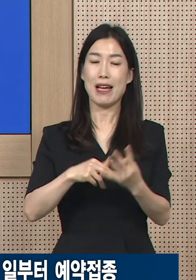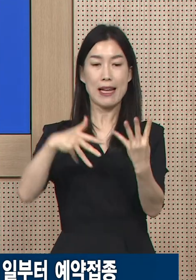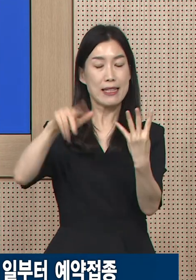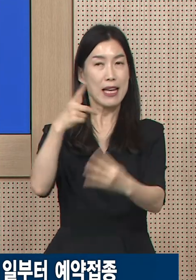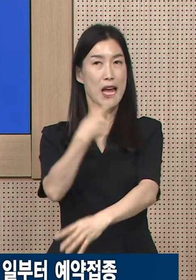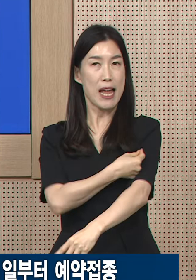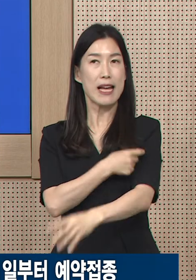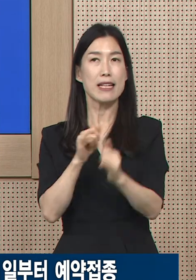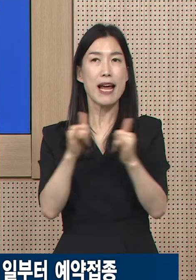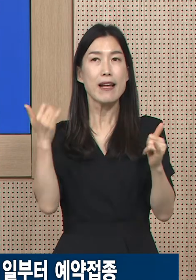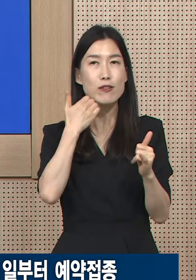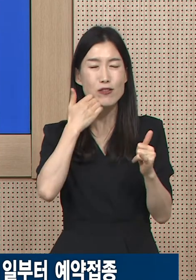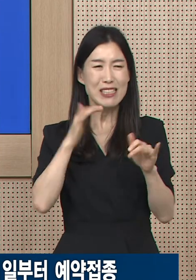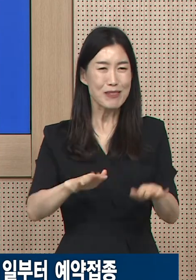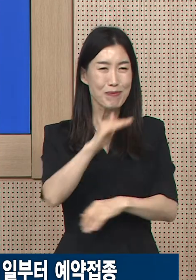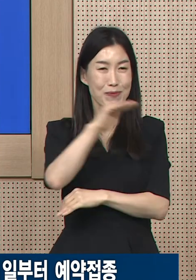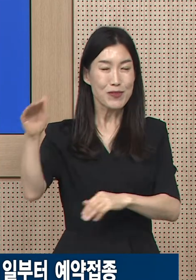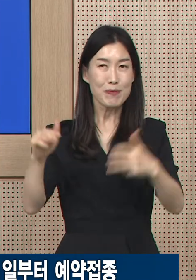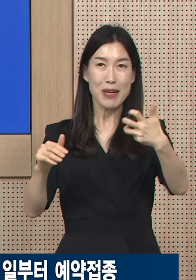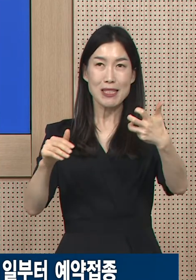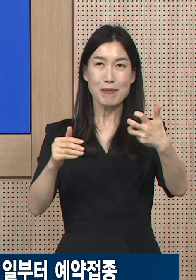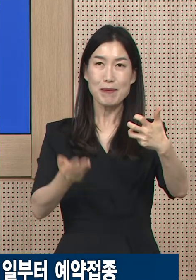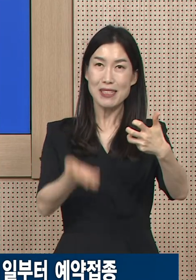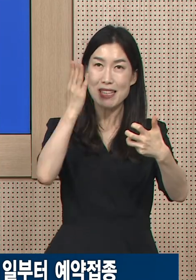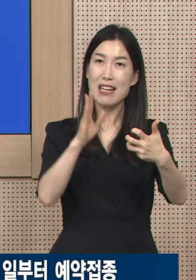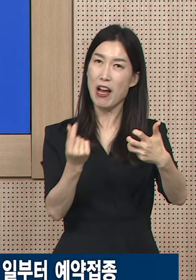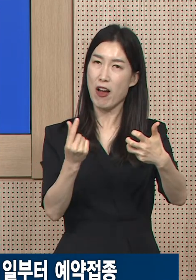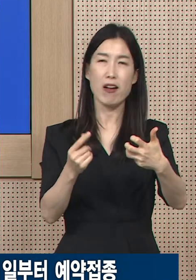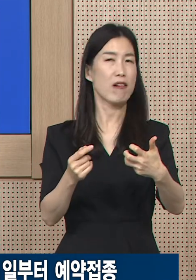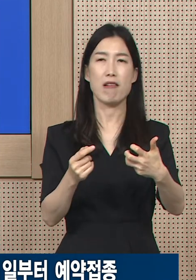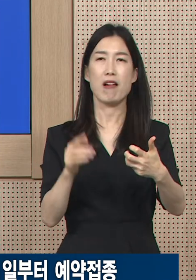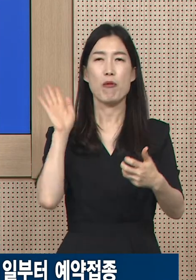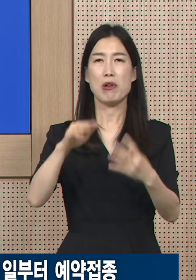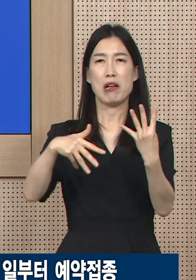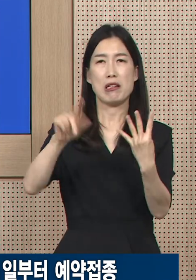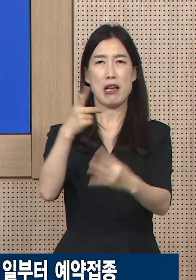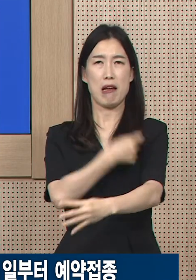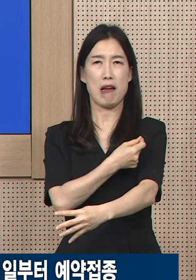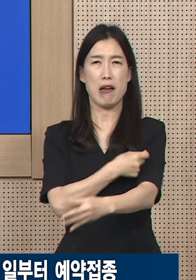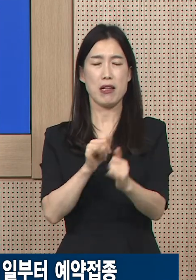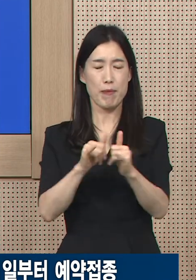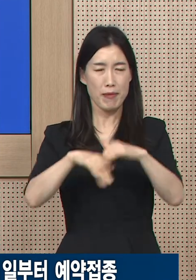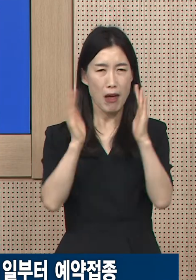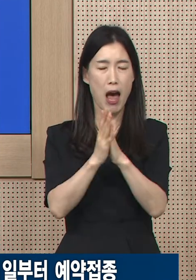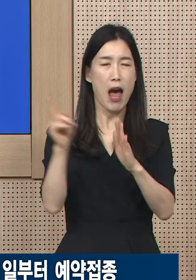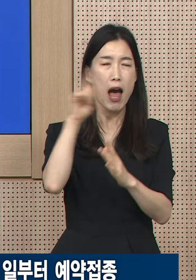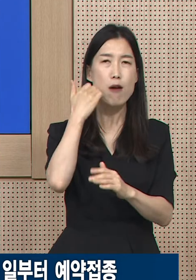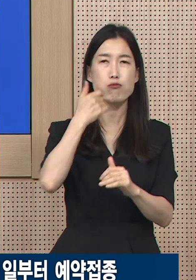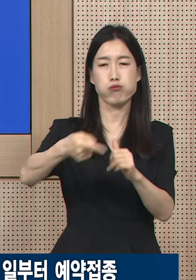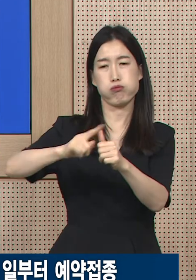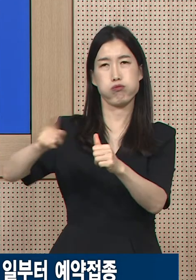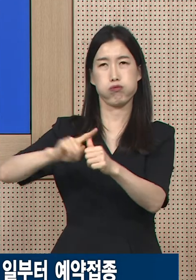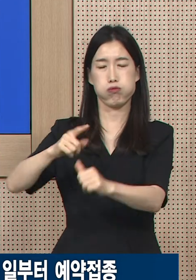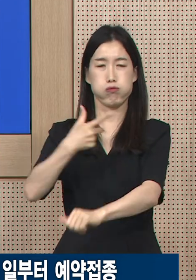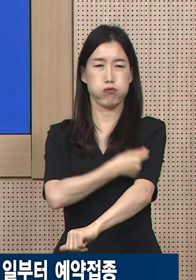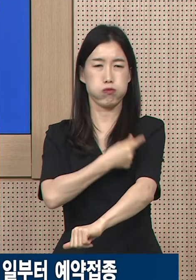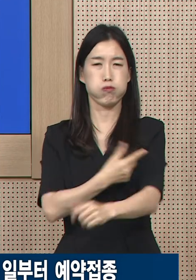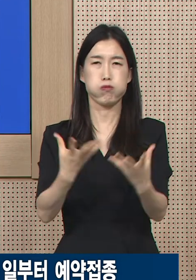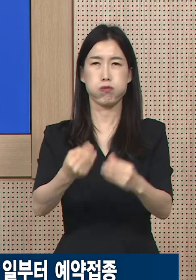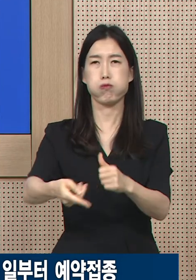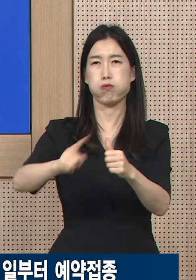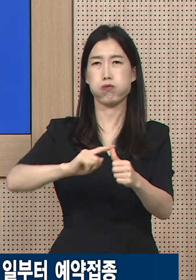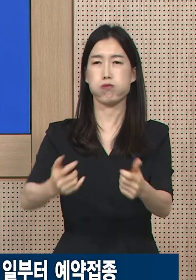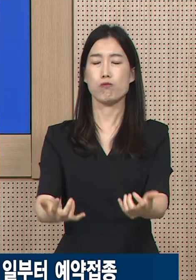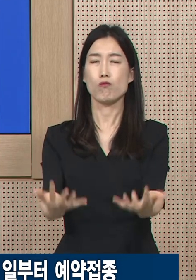연령층에서 4차 접종 대상자 전체로 확대하여 적극적인 중증 사망 예방을 추진하기로 하였습니다.